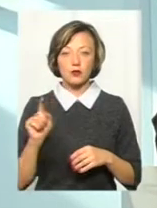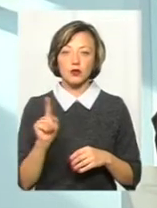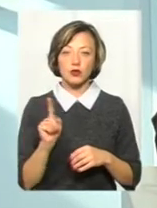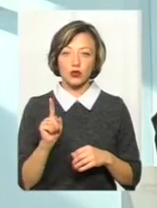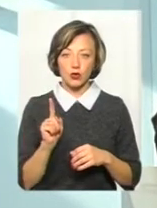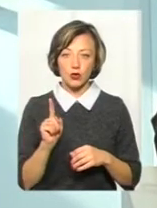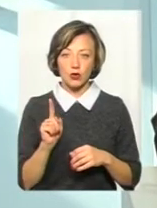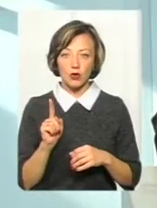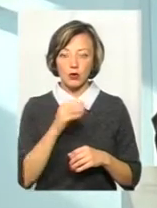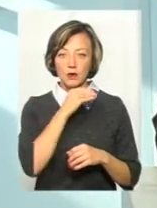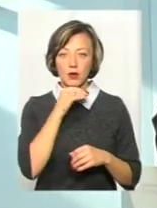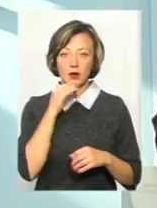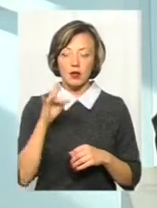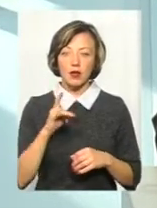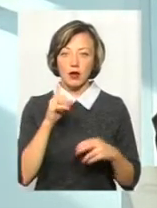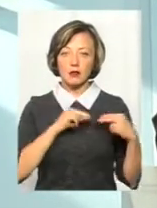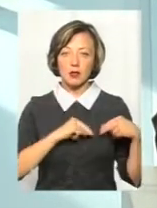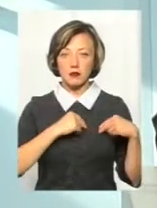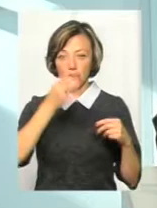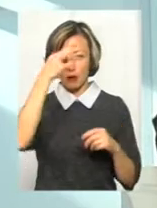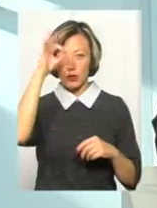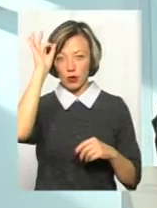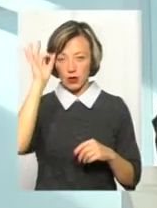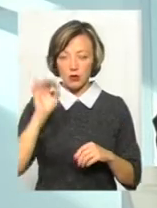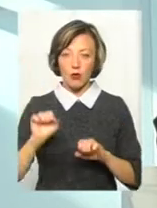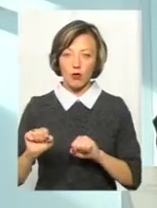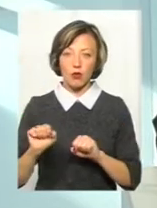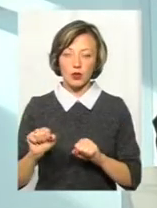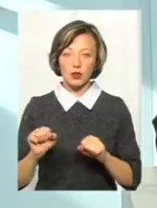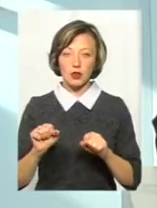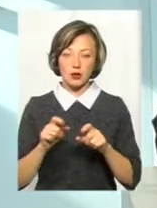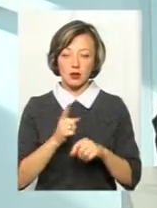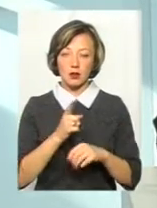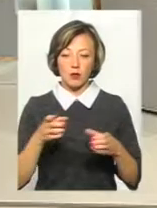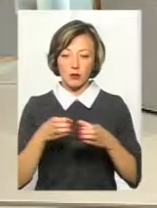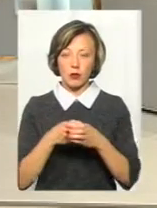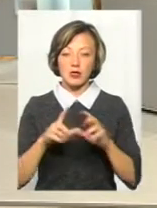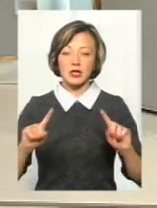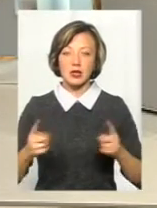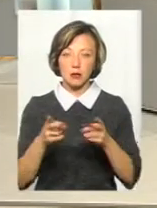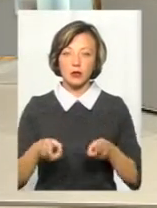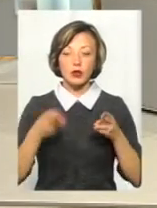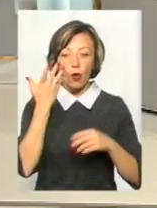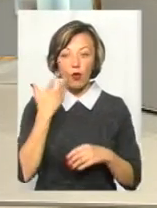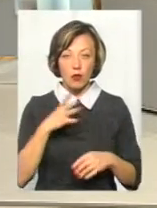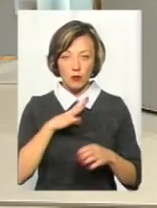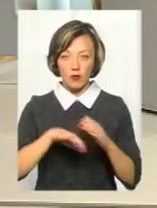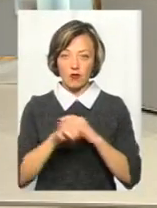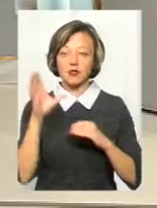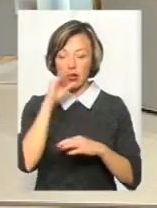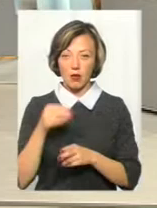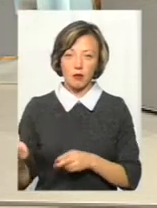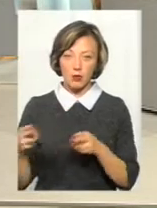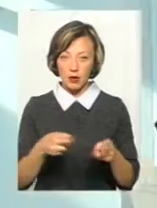неодноразово працівники поліції охорони, чи охоронні структури затримували злочинців саме під час крадіжки. Вони встигали